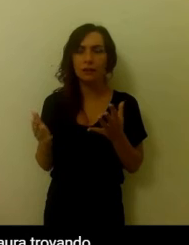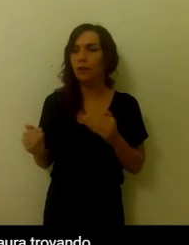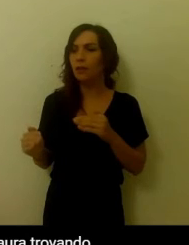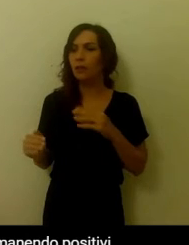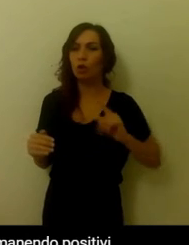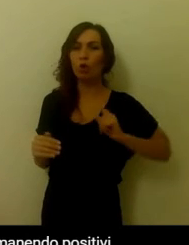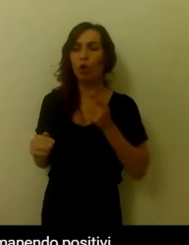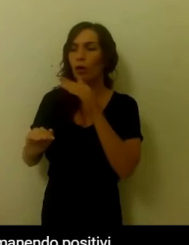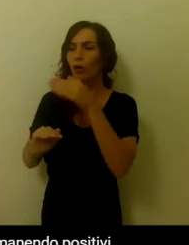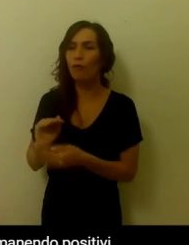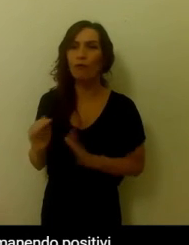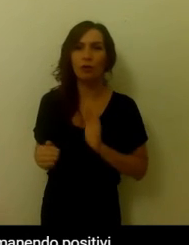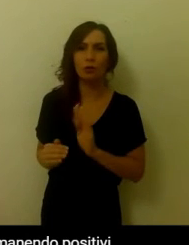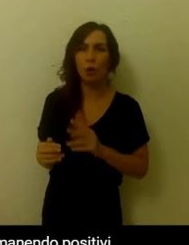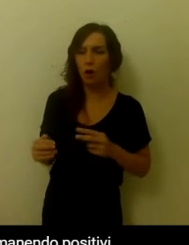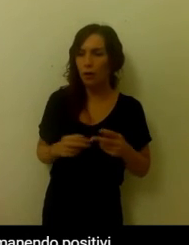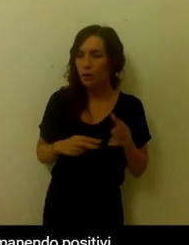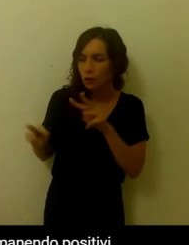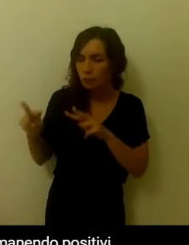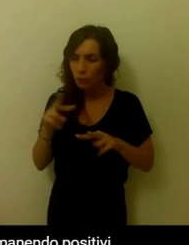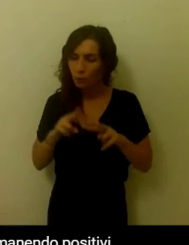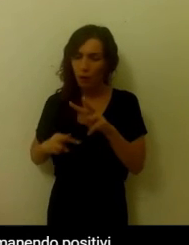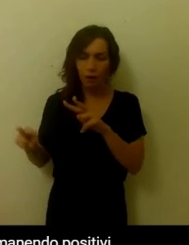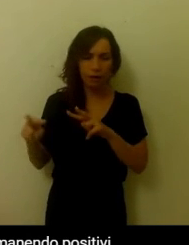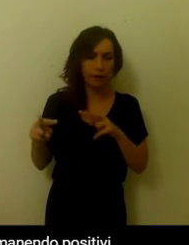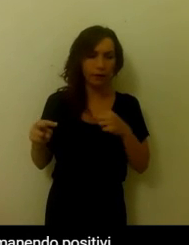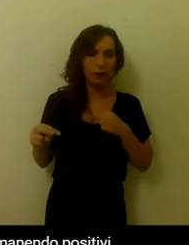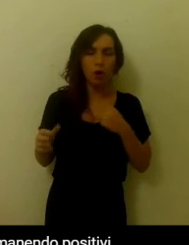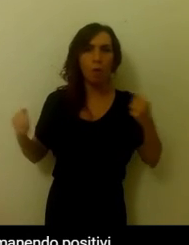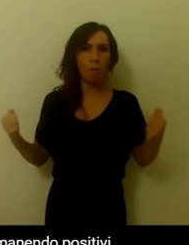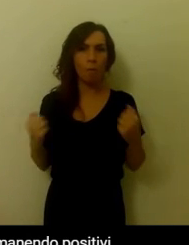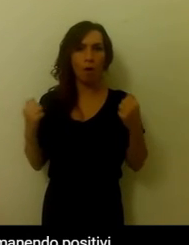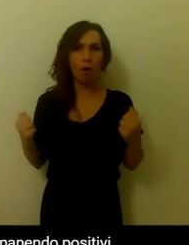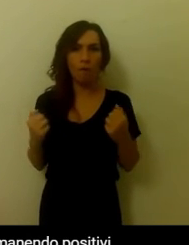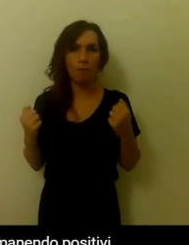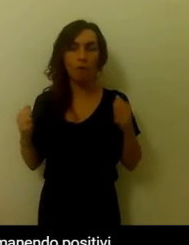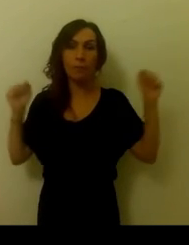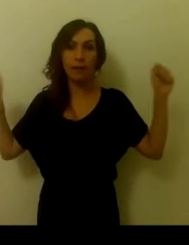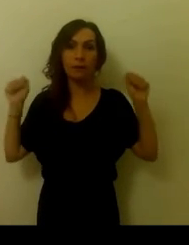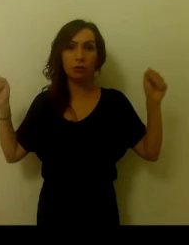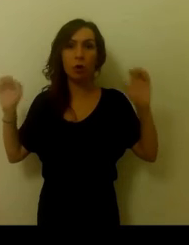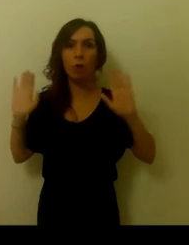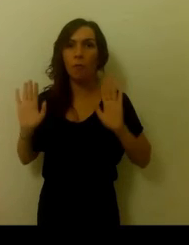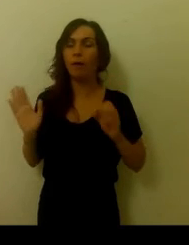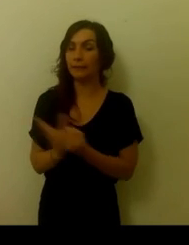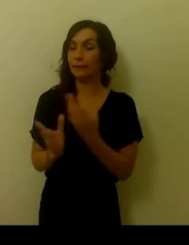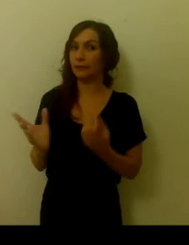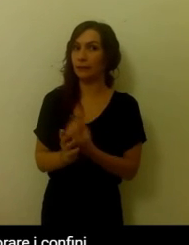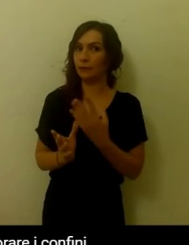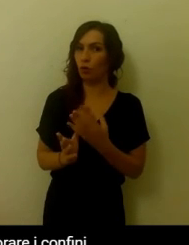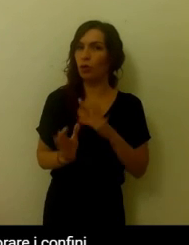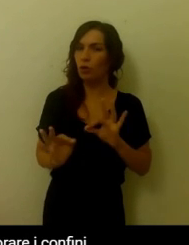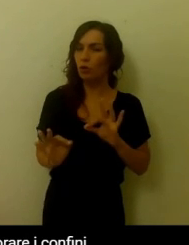trovando dei nuovi modi per muoversi, rimanendo attivi, rimanendo positivi e pianificando.